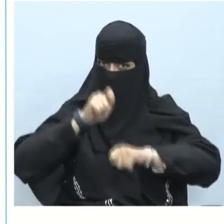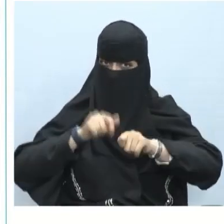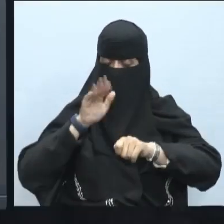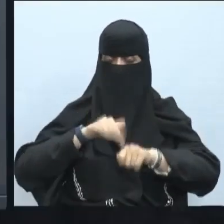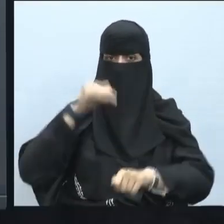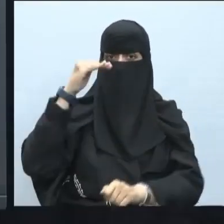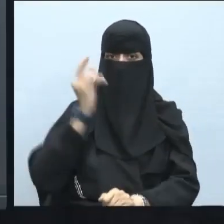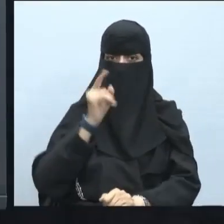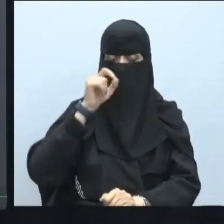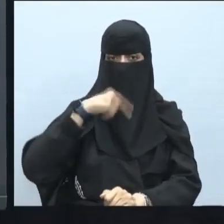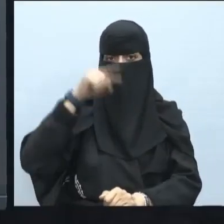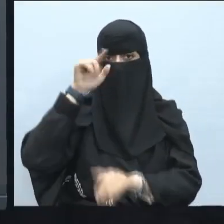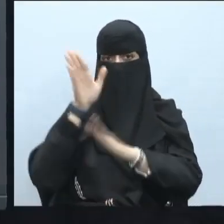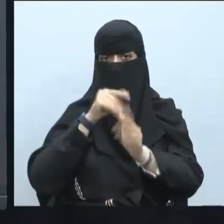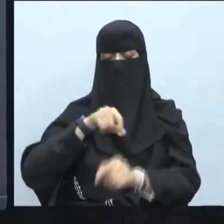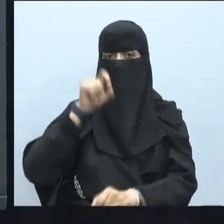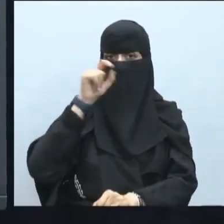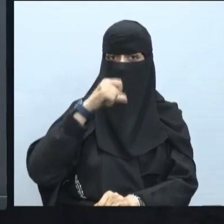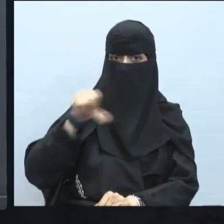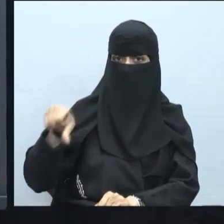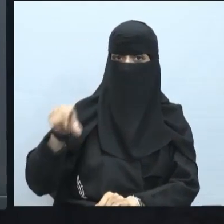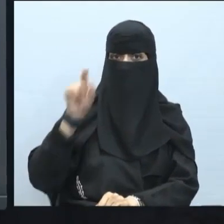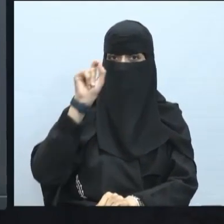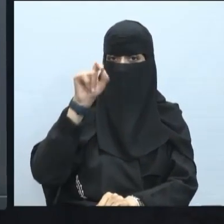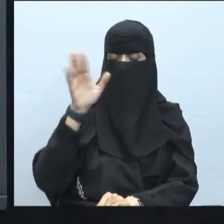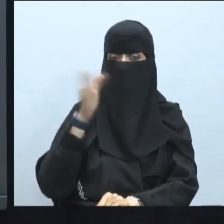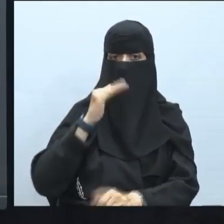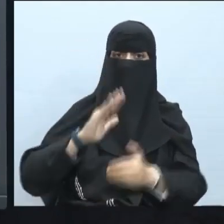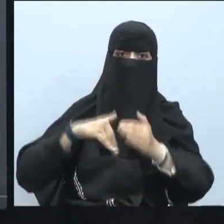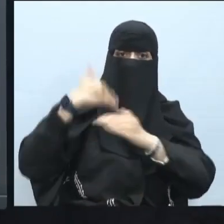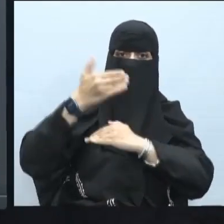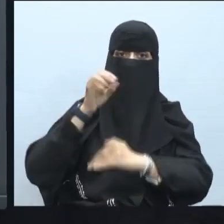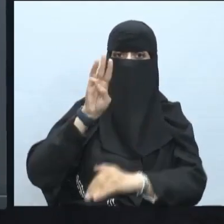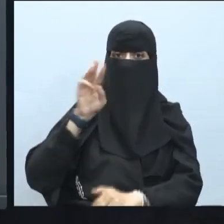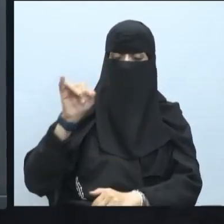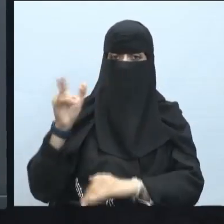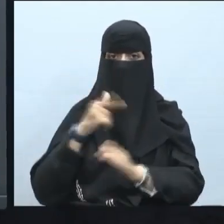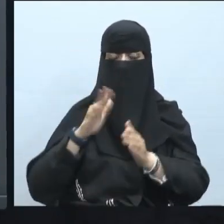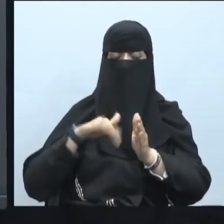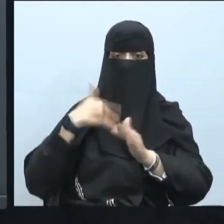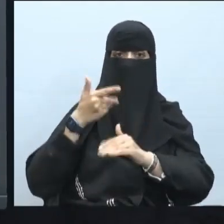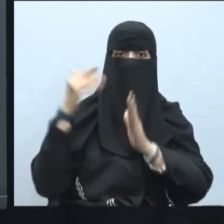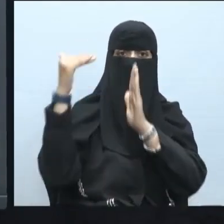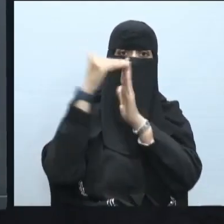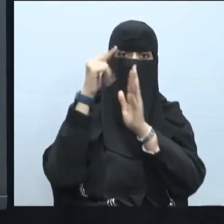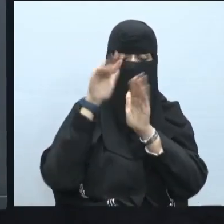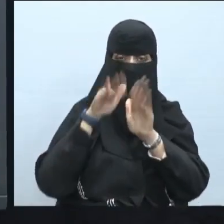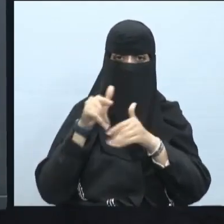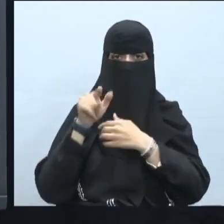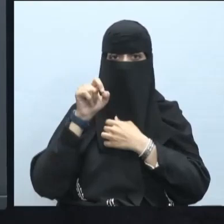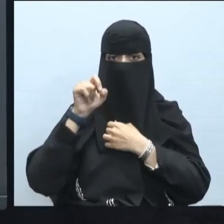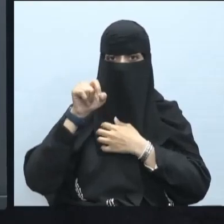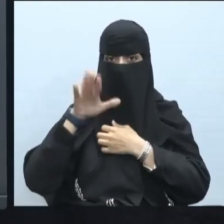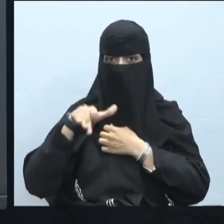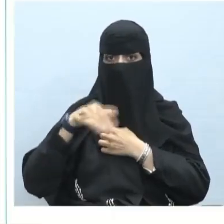كالواو والفا وكذلك يستخدم ثم وكذلك حتى في